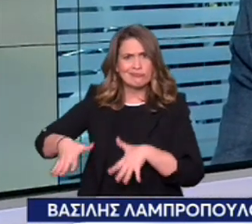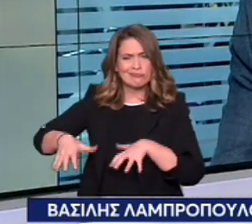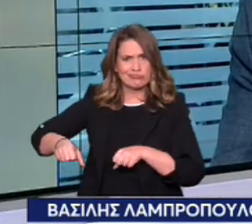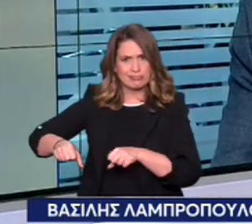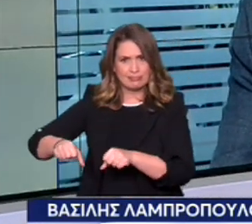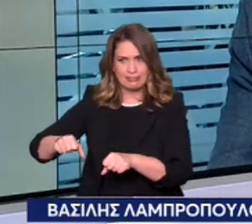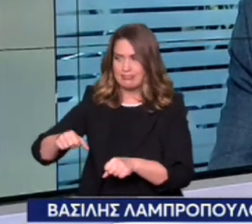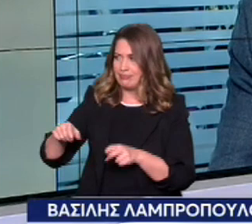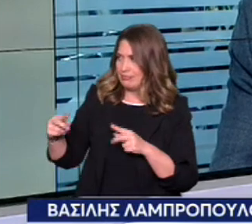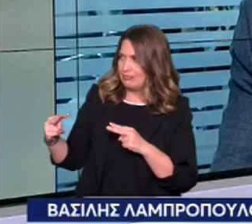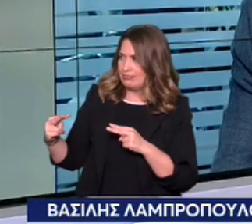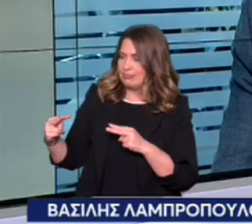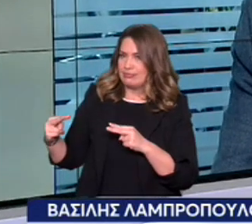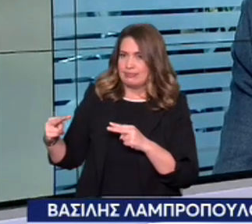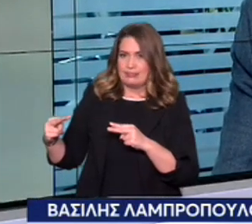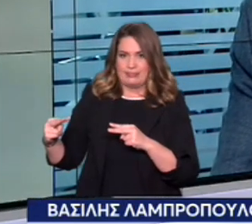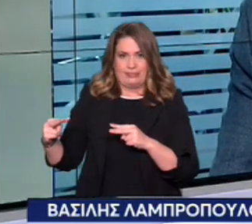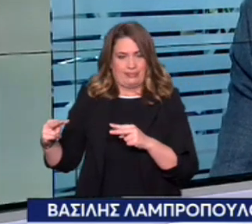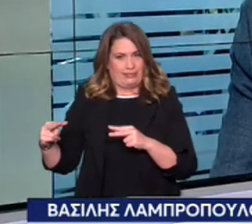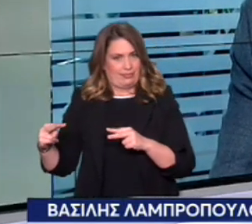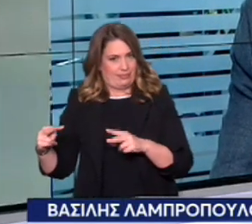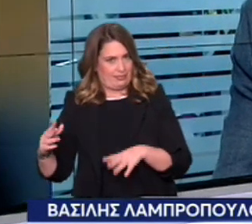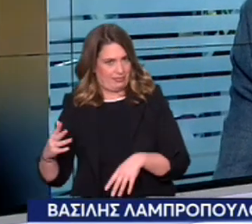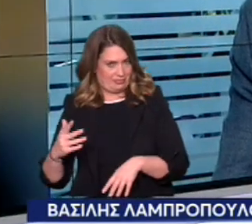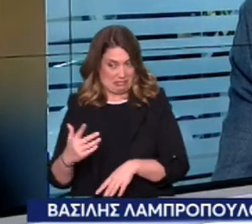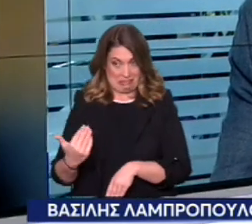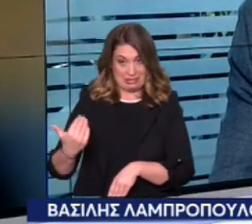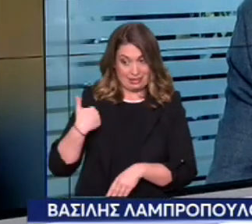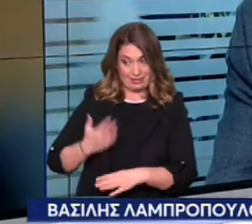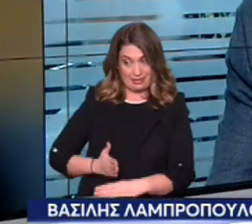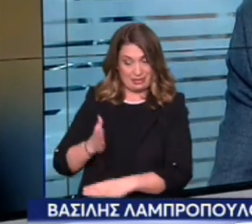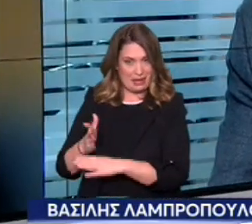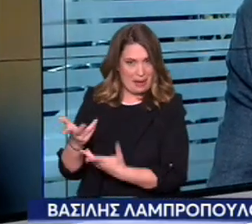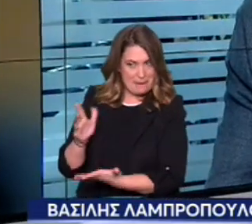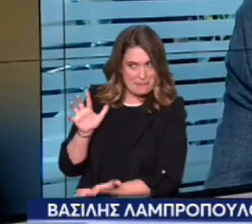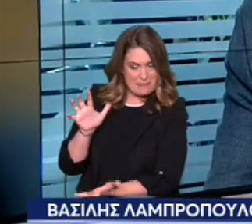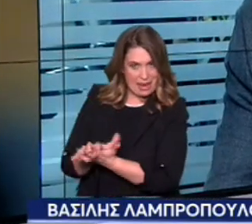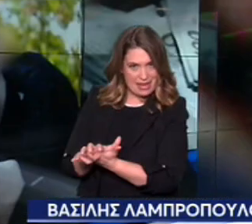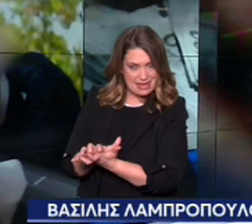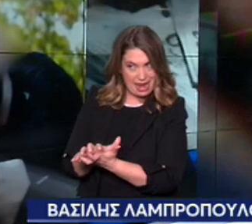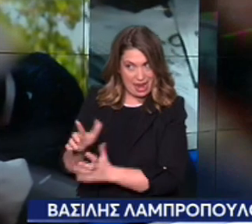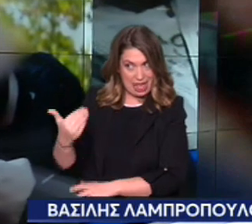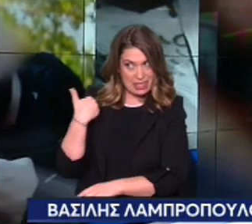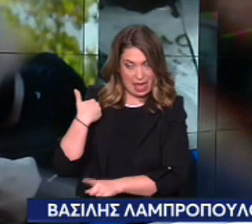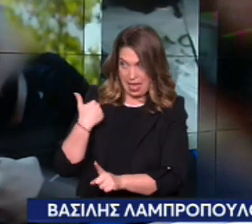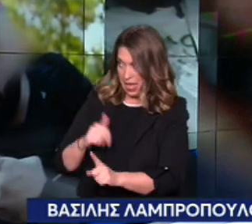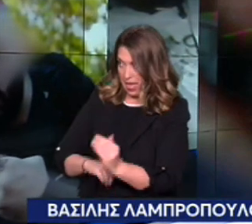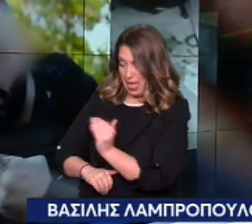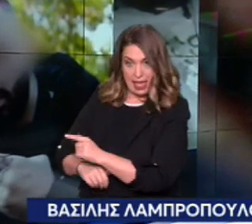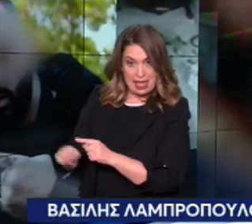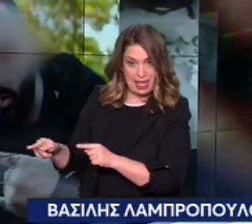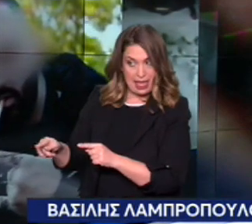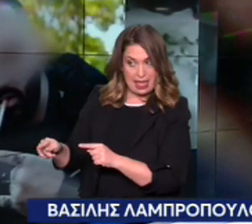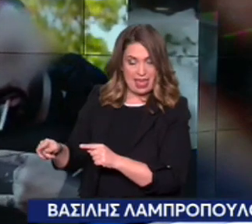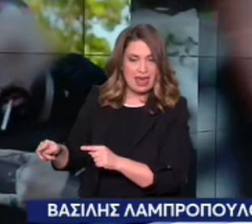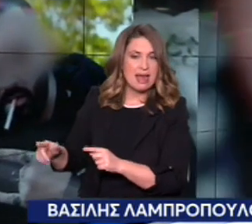μπροστά τους θεώρησαν ότι ίσως η πρόσκληση στο μαγαζί αυτό της Νέας Ιωνίας ήταν παγίδα, θεωρήθηκαν ότι θα δέχονταν πρώτη επίθεση όπως υποστηρίζουνε,